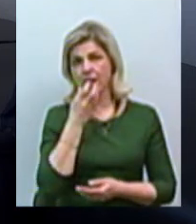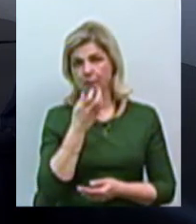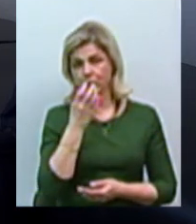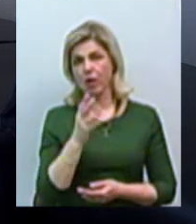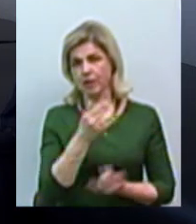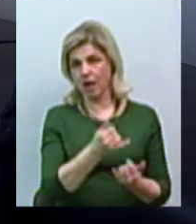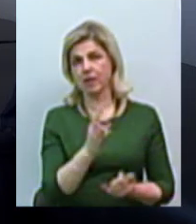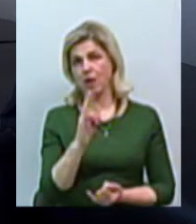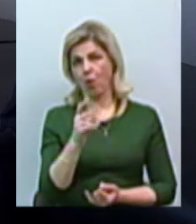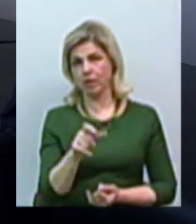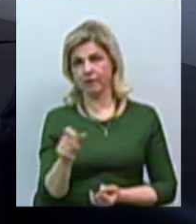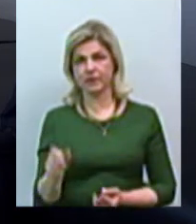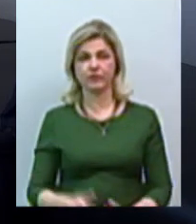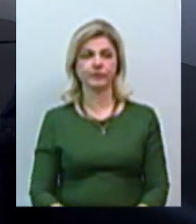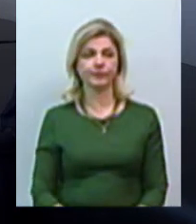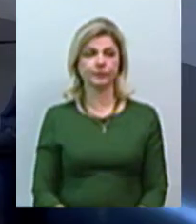миколаївців. Пряма мова.